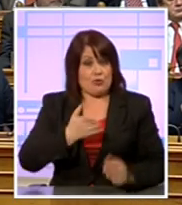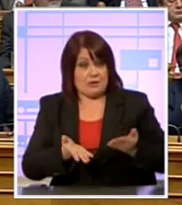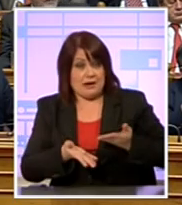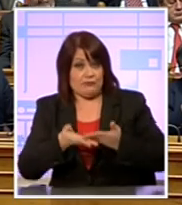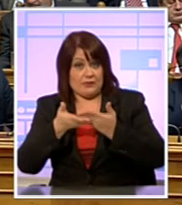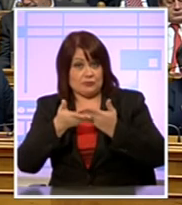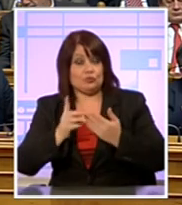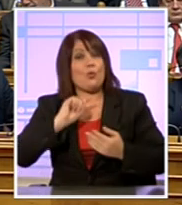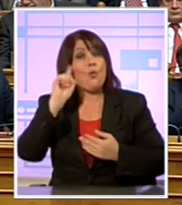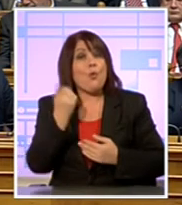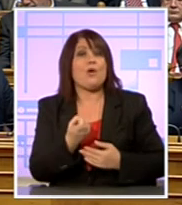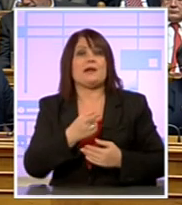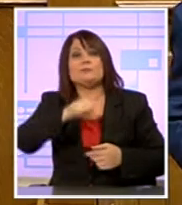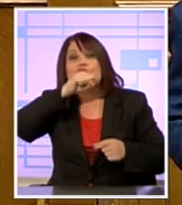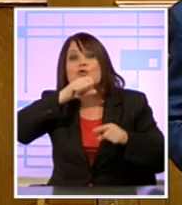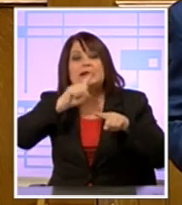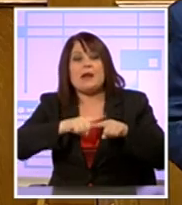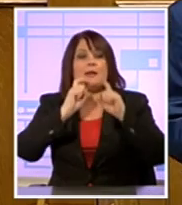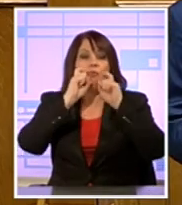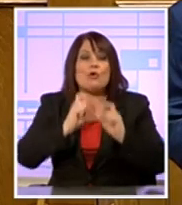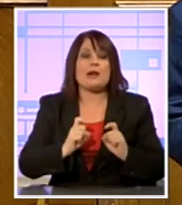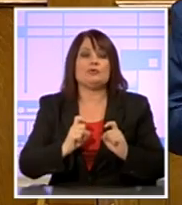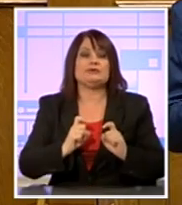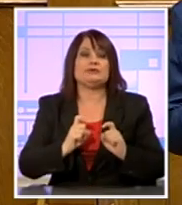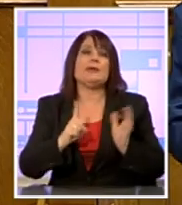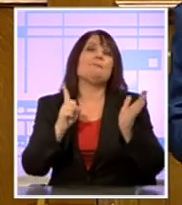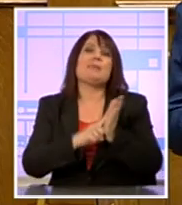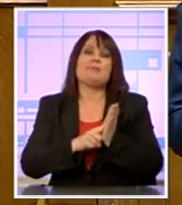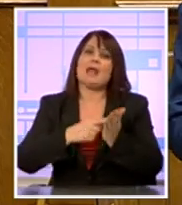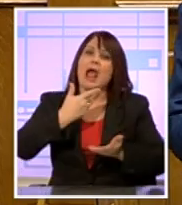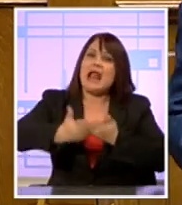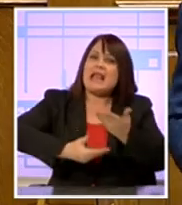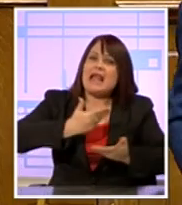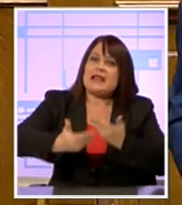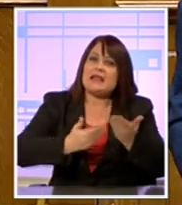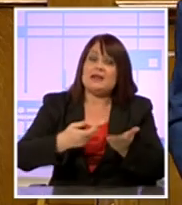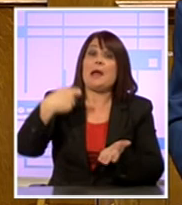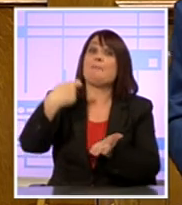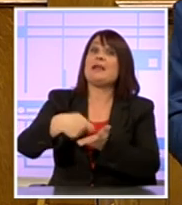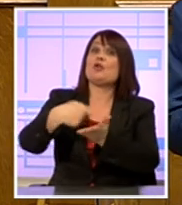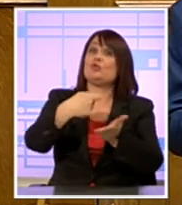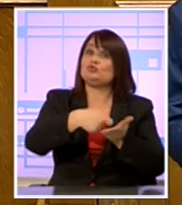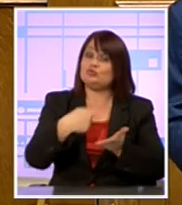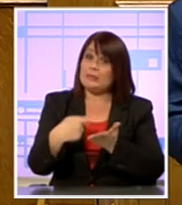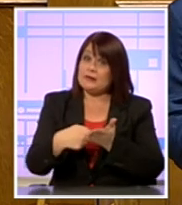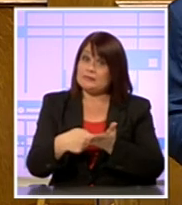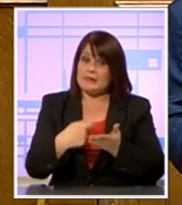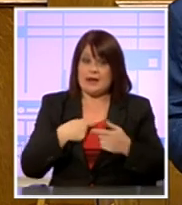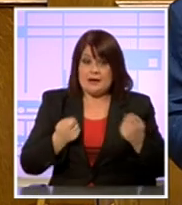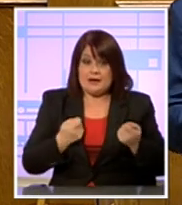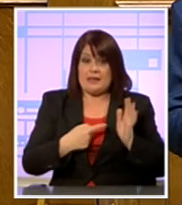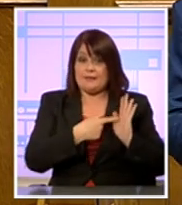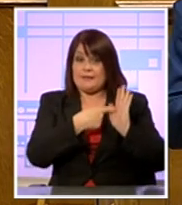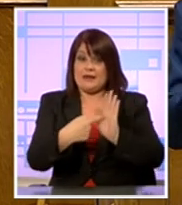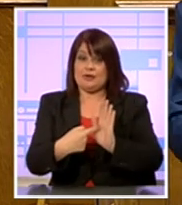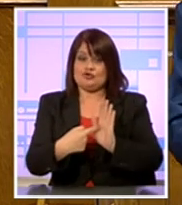πατριωτική μας υποχρέωση, υποχρέωση αλληλεγγύης να πληρώνουμε τους φόρους. Αν με τις πράξεις μου δώσω ένα μήνυμα